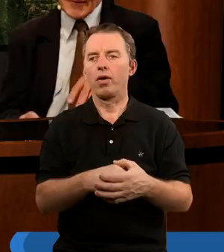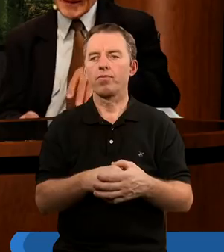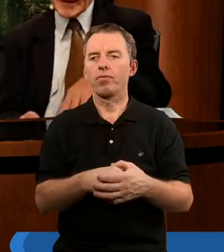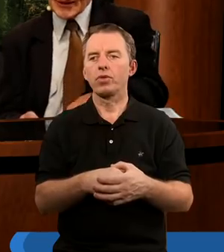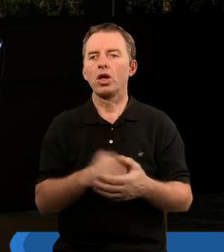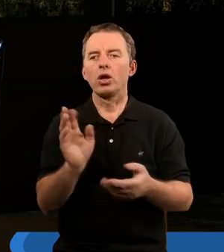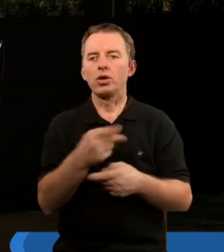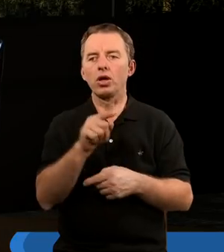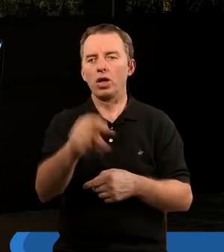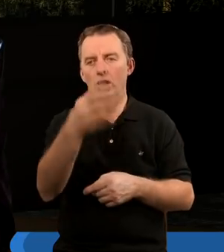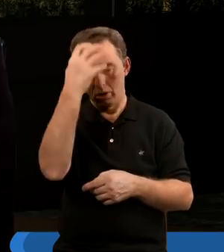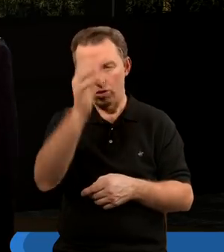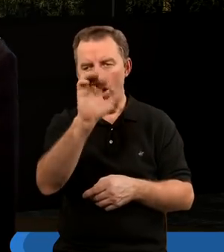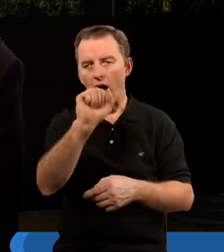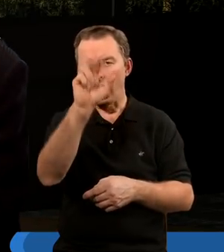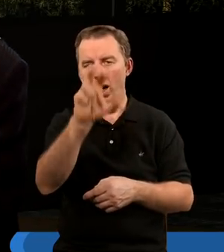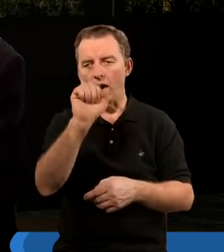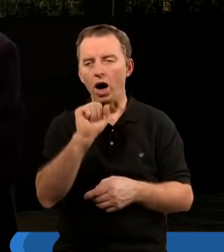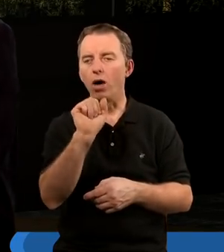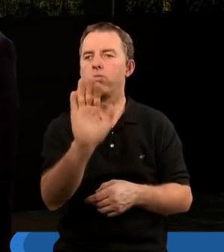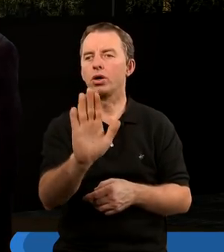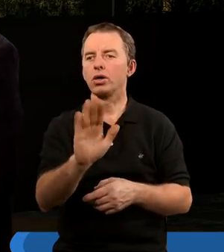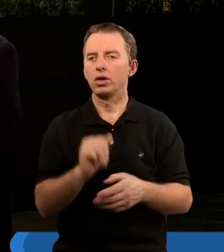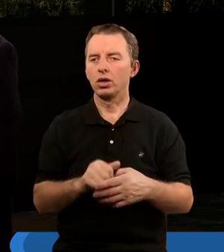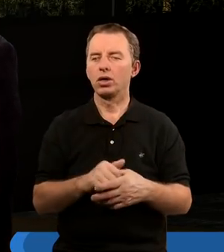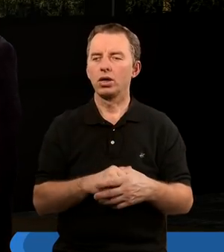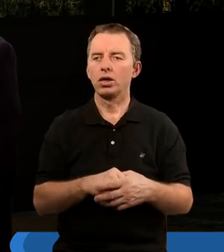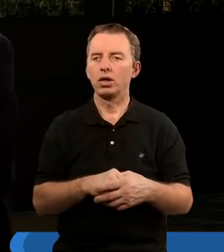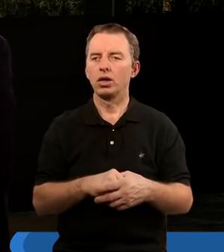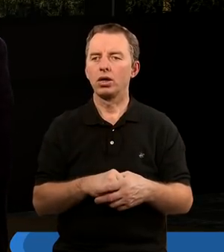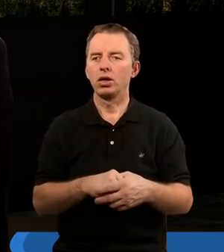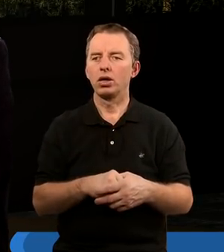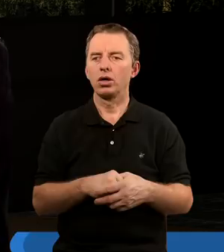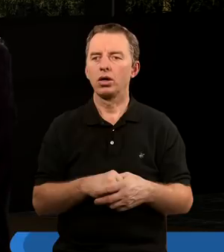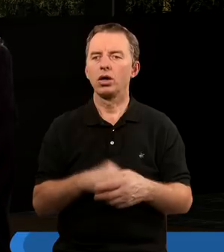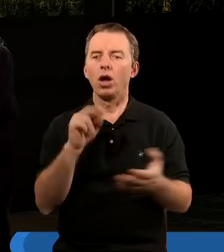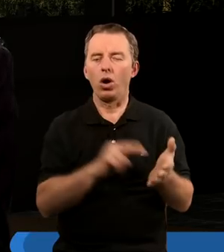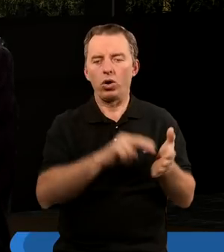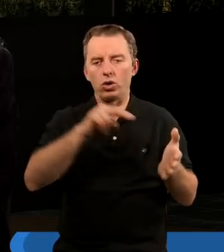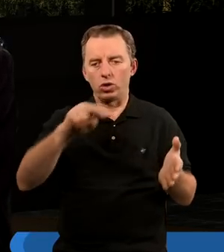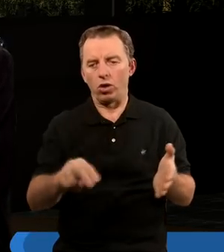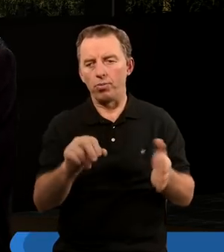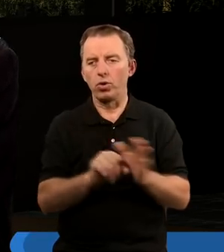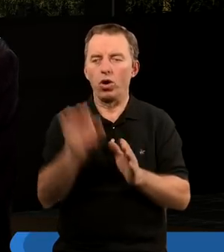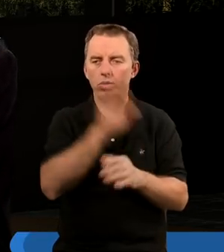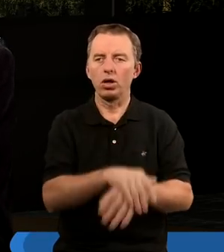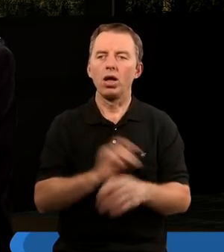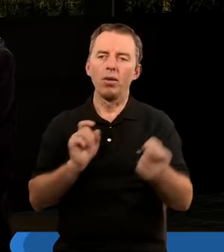Kiedy to król Ahab wcześniej już odstąpił od Boga,